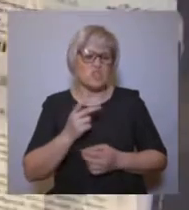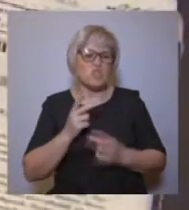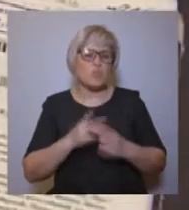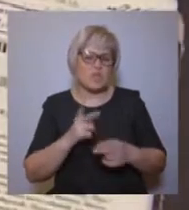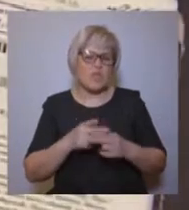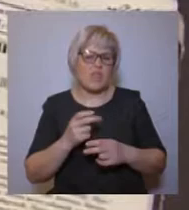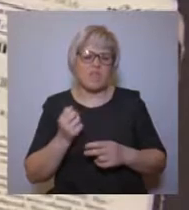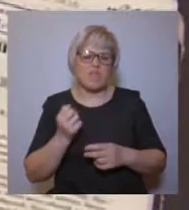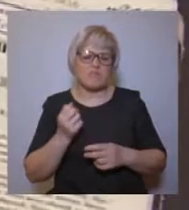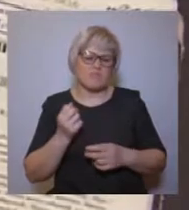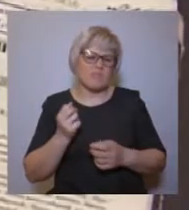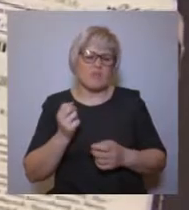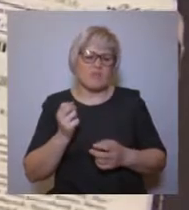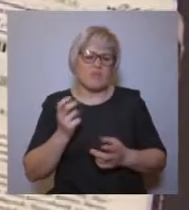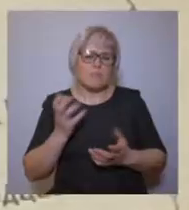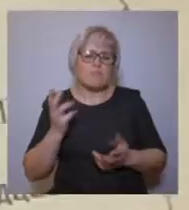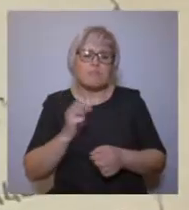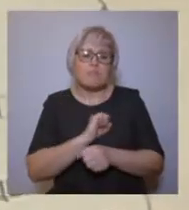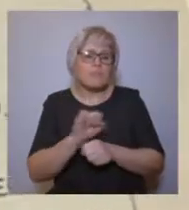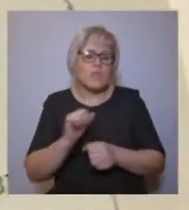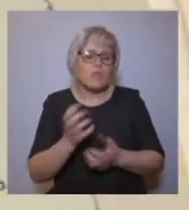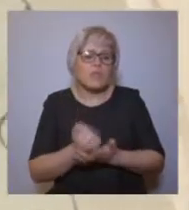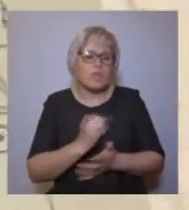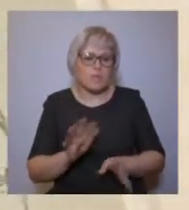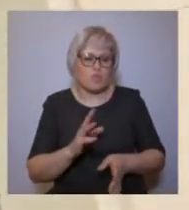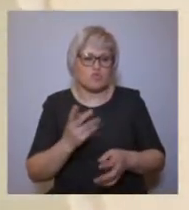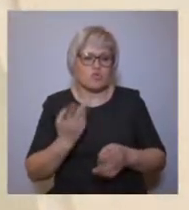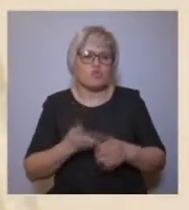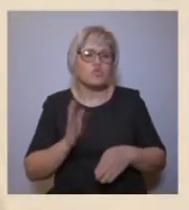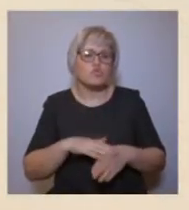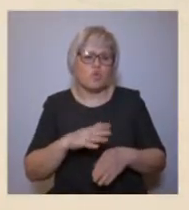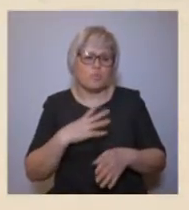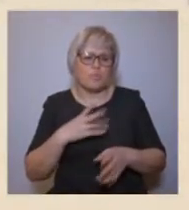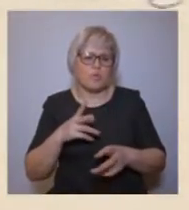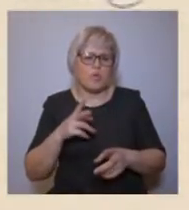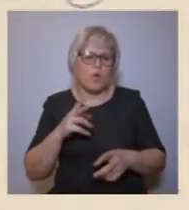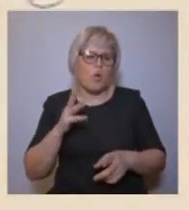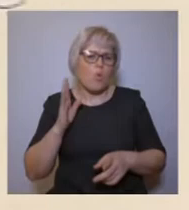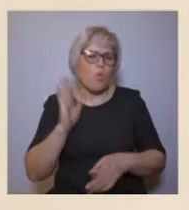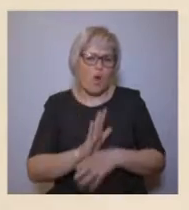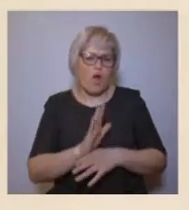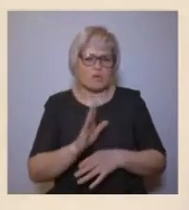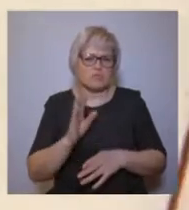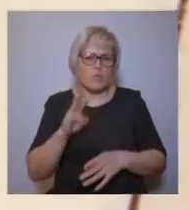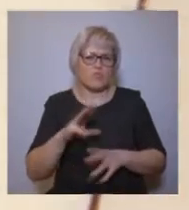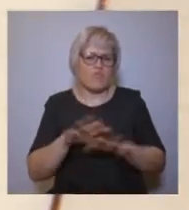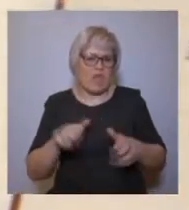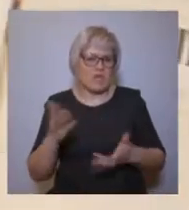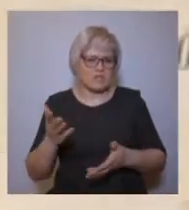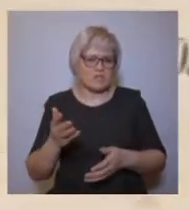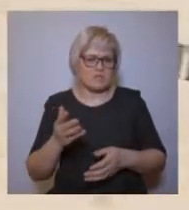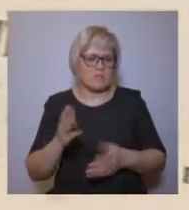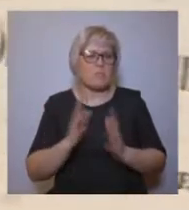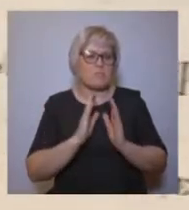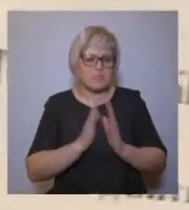удалось. Одним из камней, навалившим на светлые миссионерские порывы Филофея чиновничную жесткую сень, был указ,